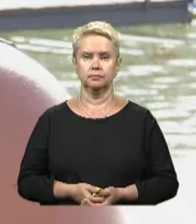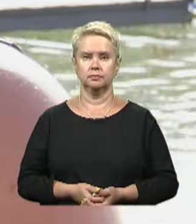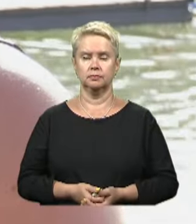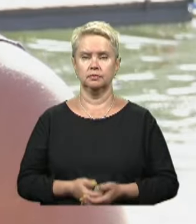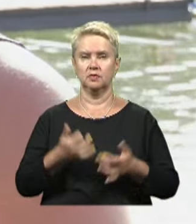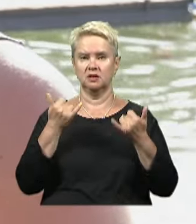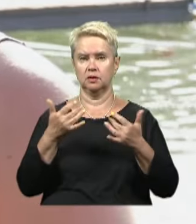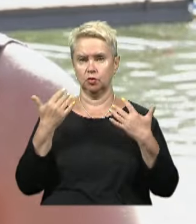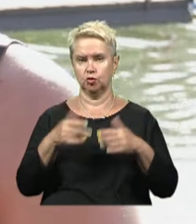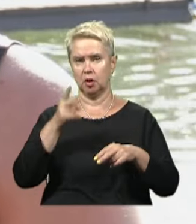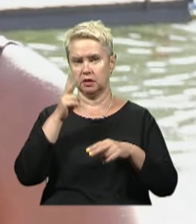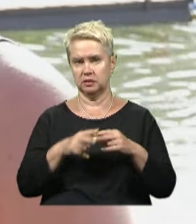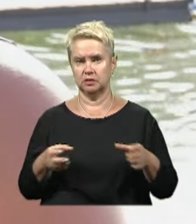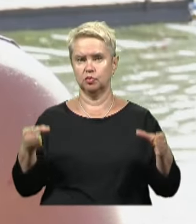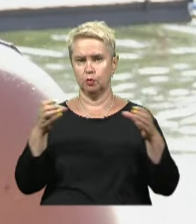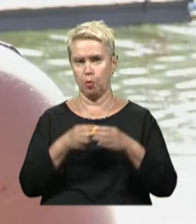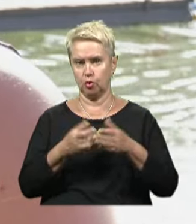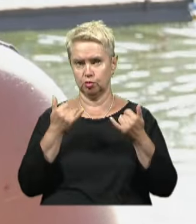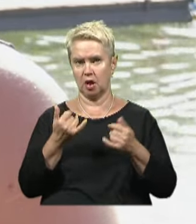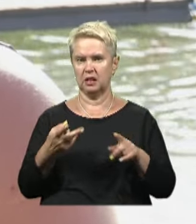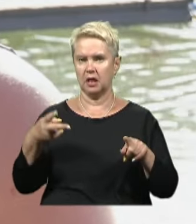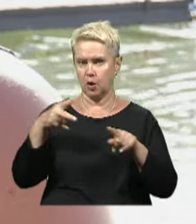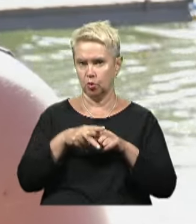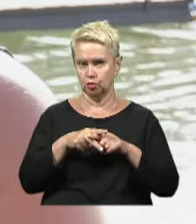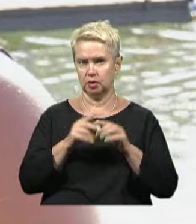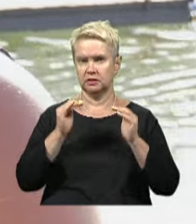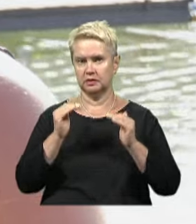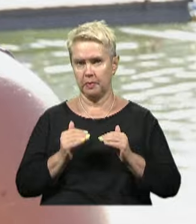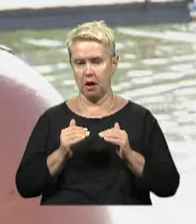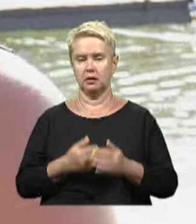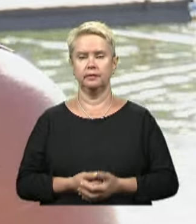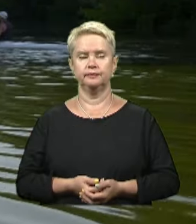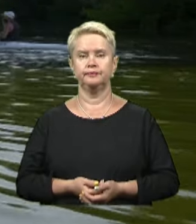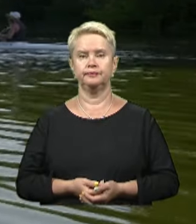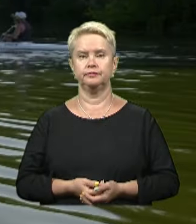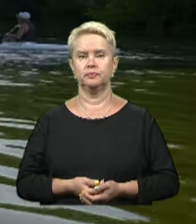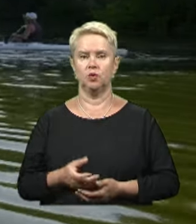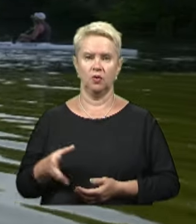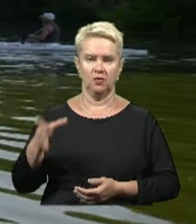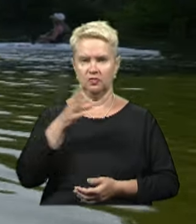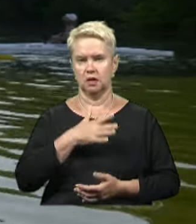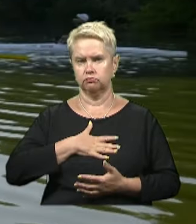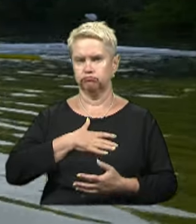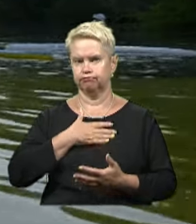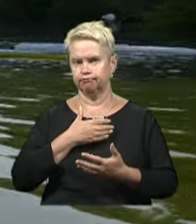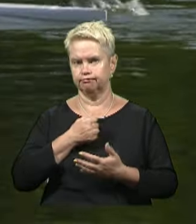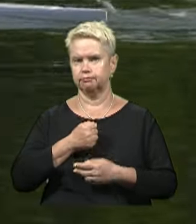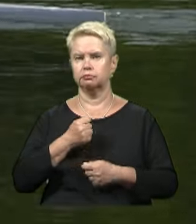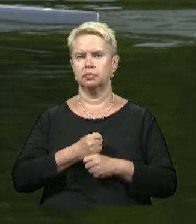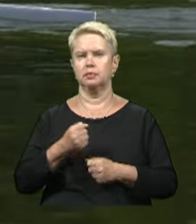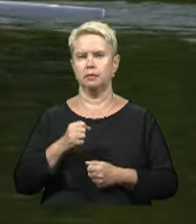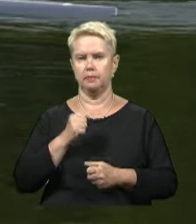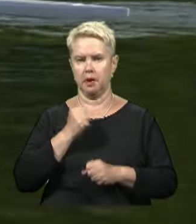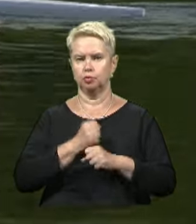Зараз це вже кінець збору, тому зараз нагрузки трішки підзбавили, але усердно працюємо на результат.